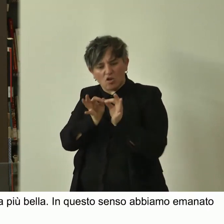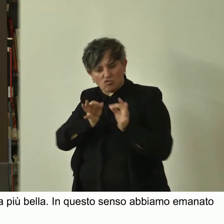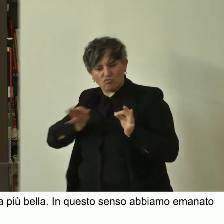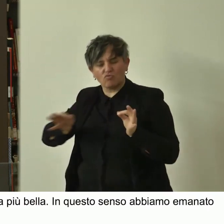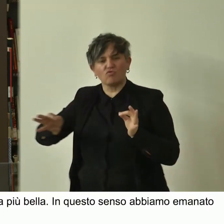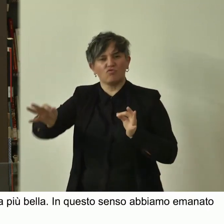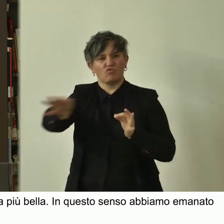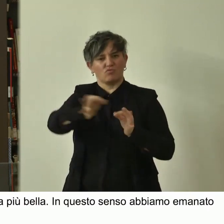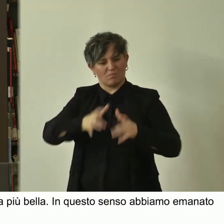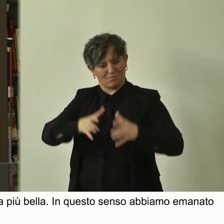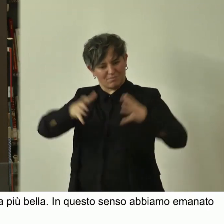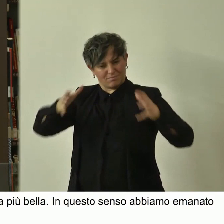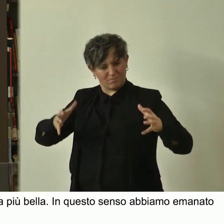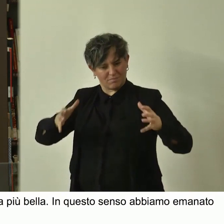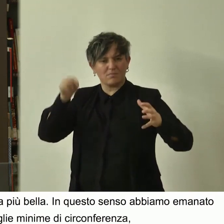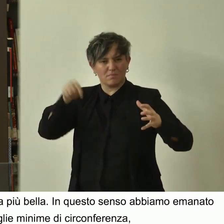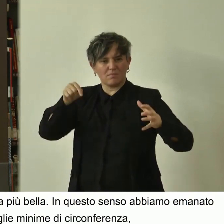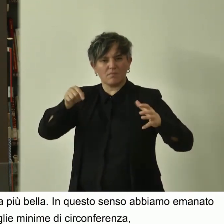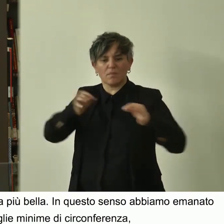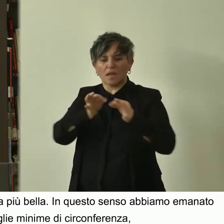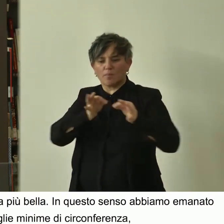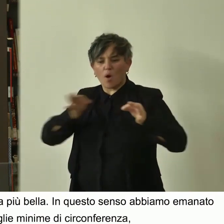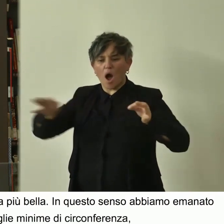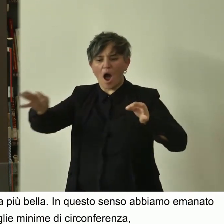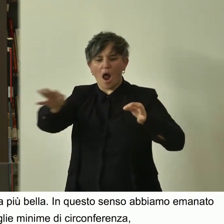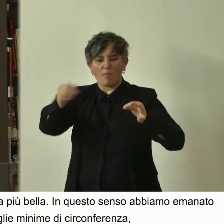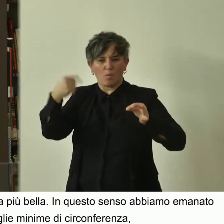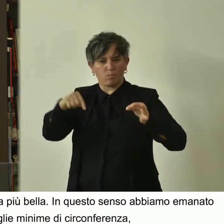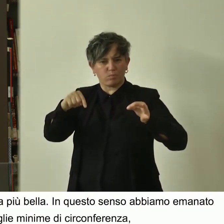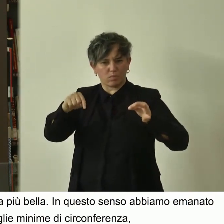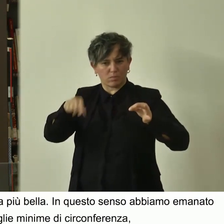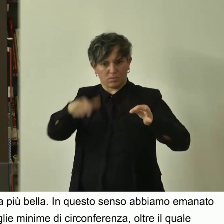è questo il criterio per il quale è individuato l'albero come monumentale,